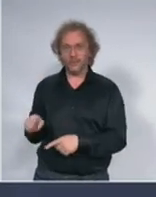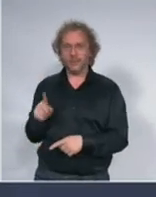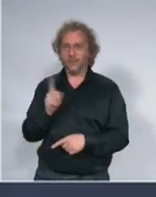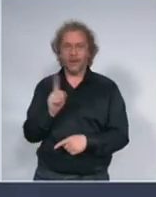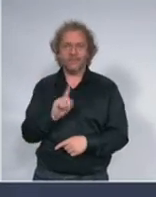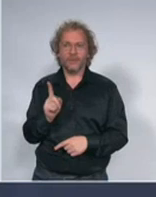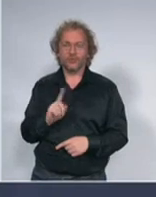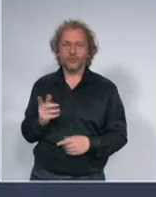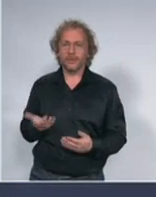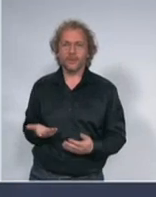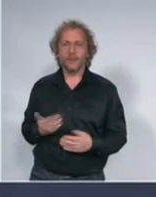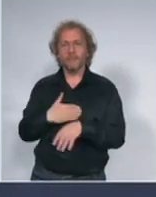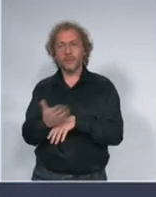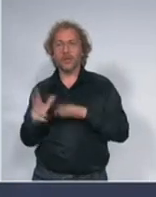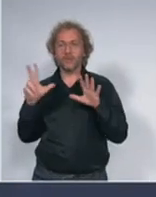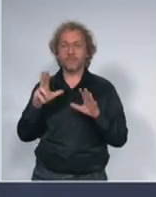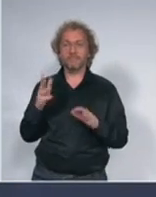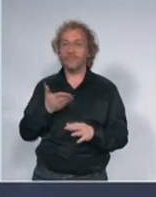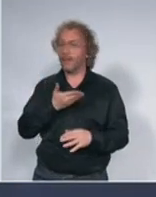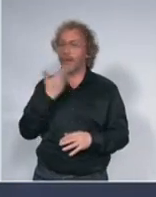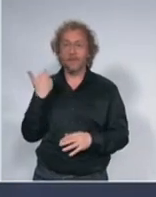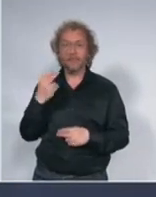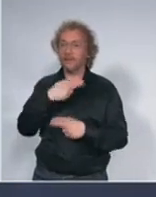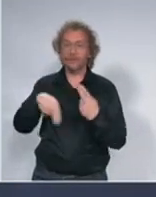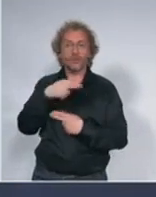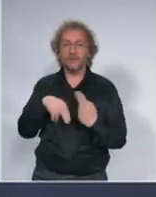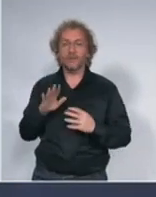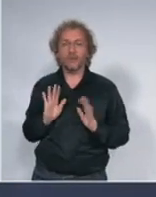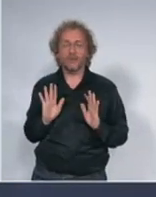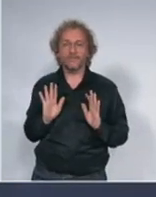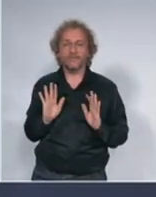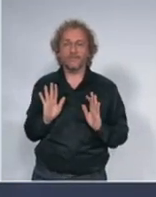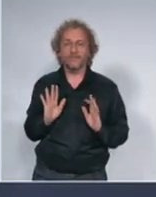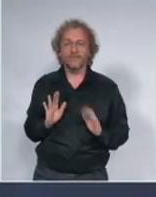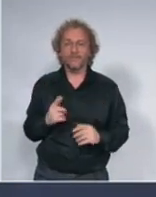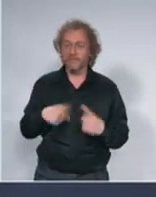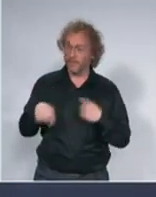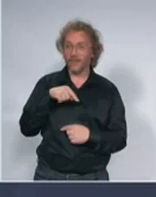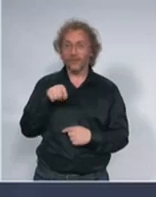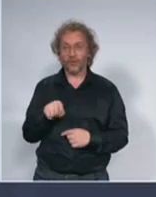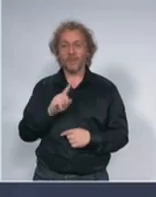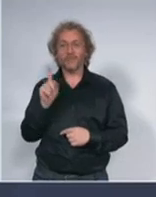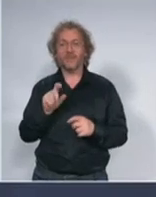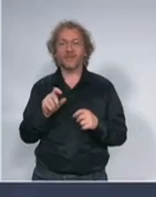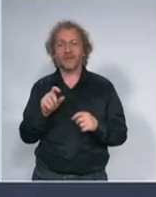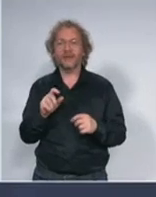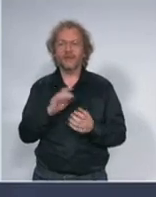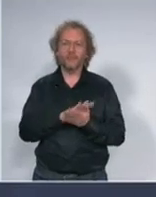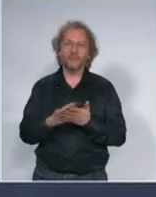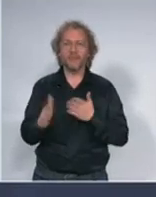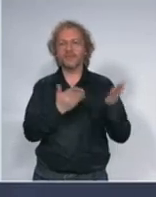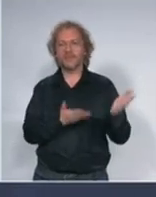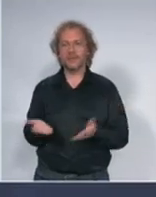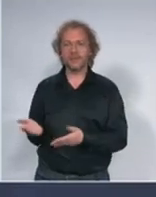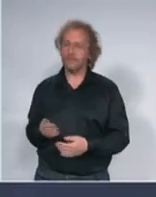nakon 20 časova tako da mi to ne možemo da prekršimo u ovom trenutku